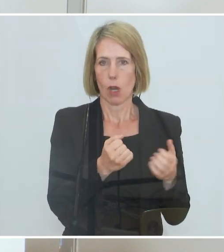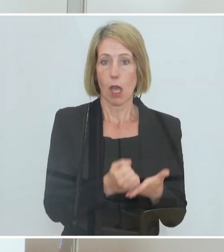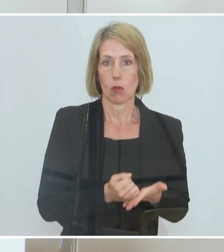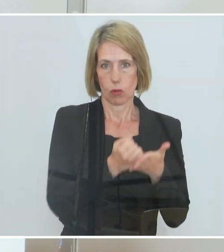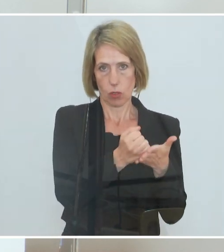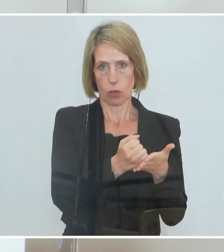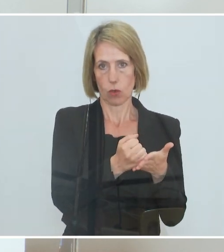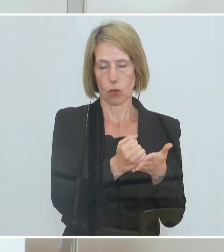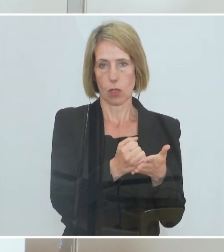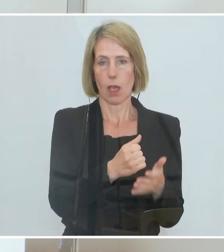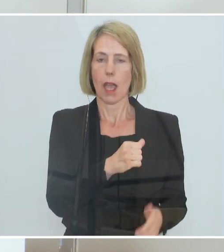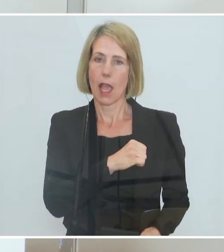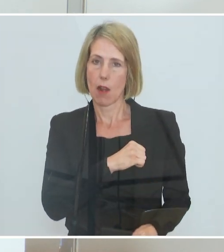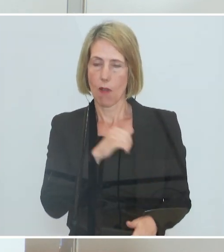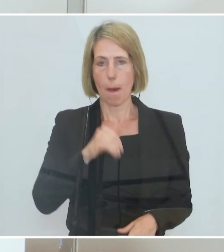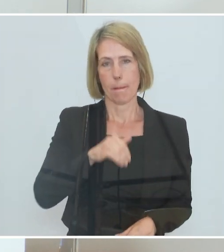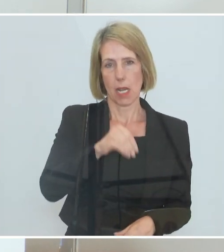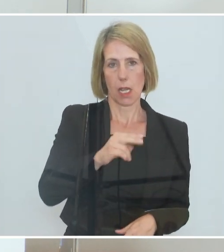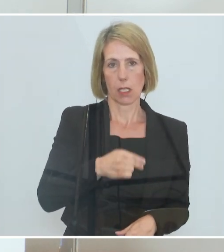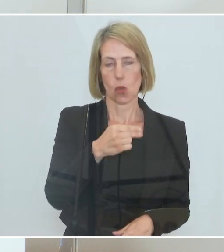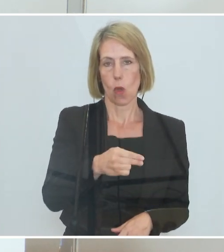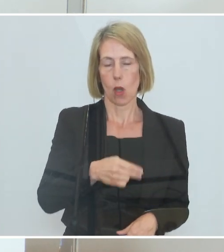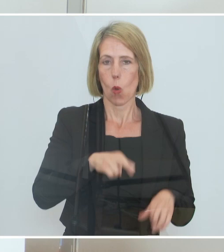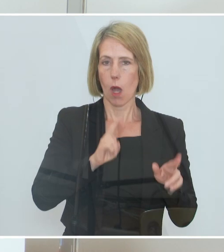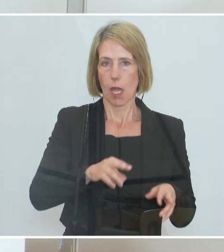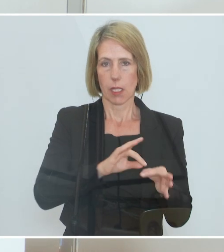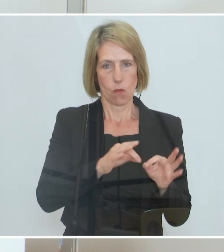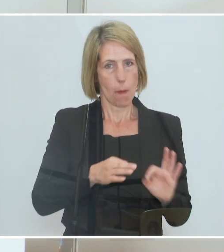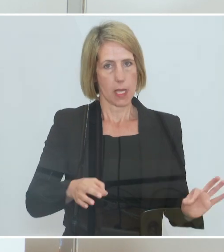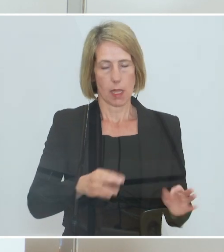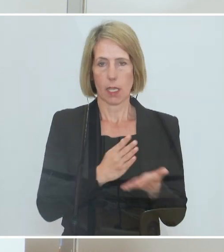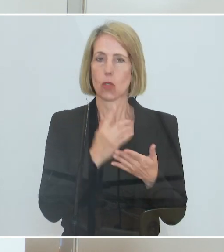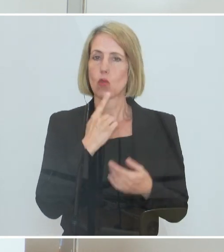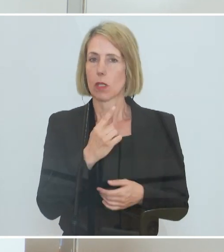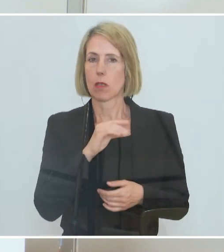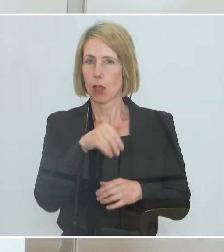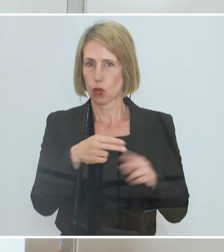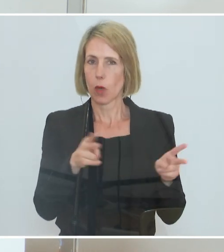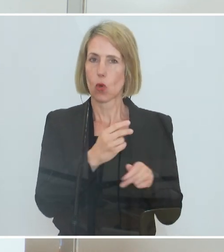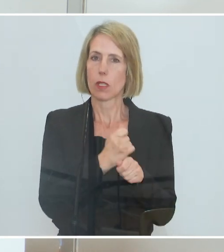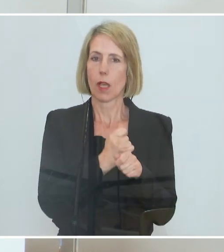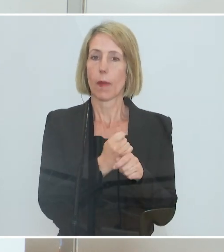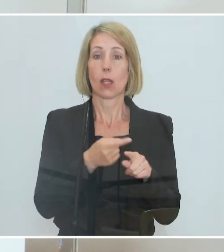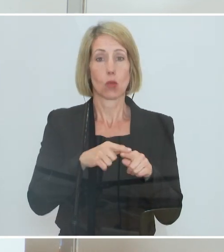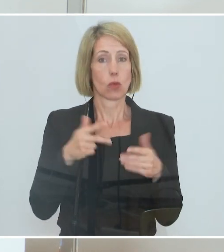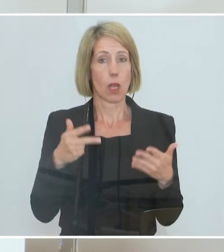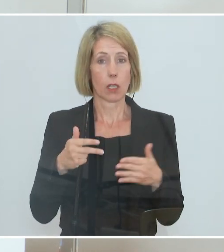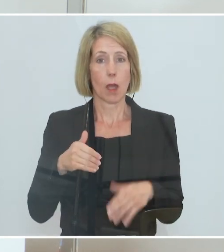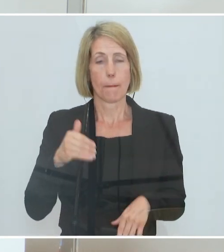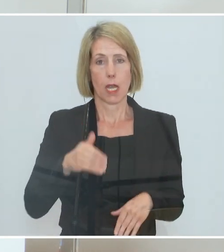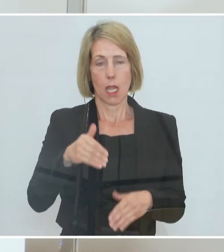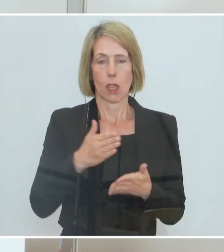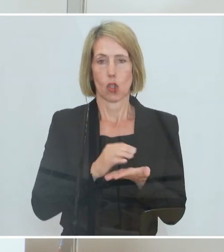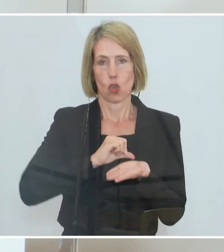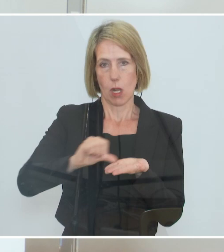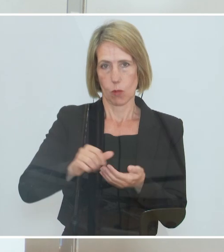Insgesamt sind 11 Milliarden Euro rechtsverbindlich zugesagt worden an Kurzarbeit und circa 8 Milliarden Euro bereits ausbezahlt worden.